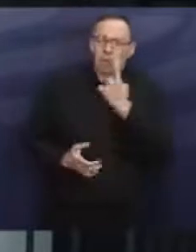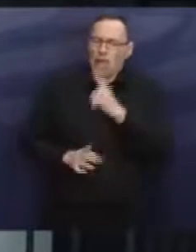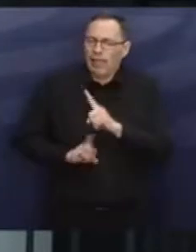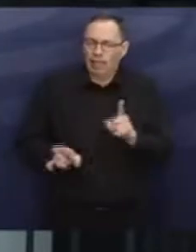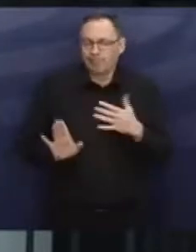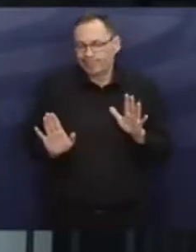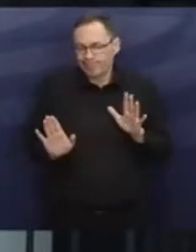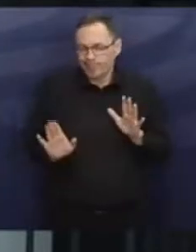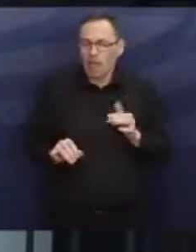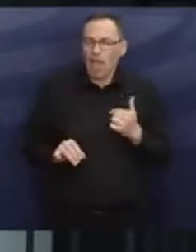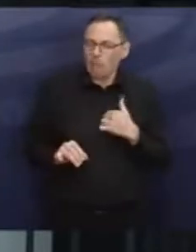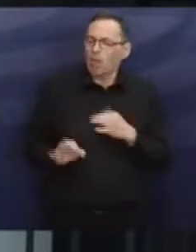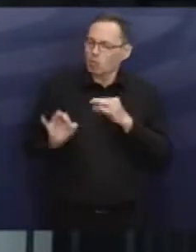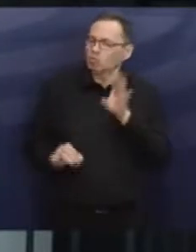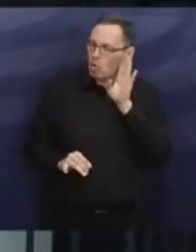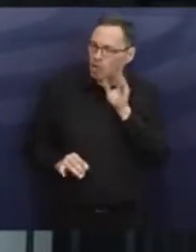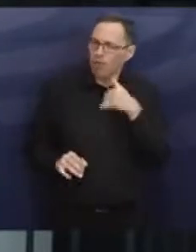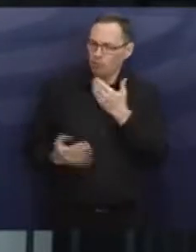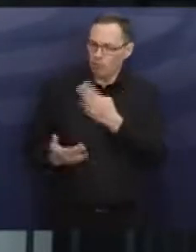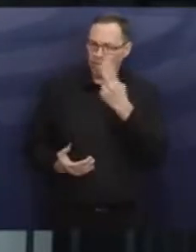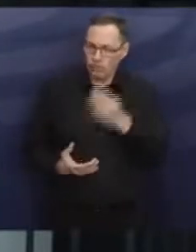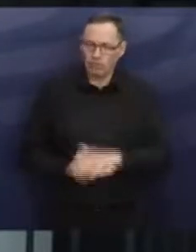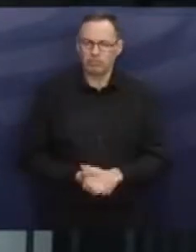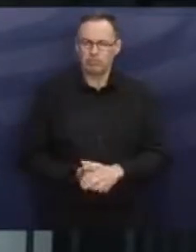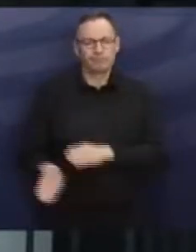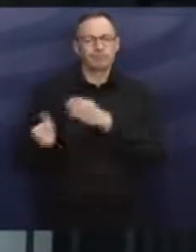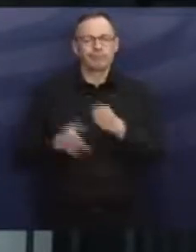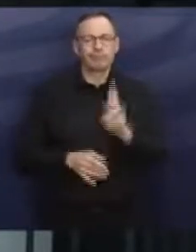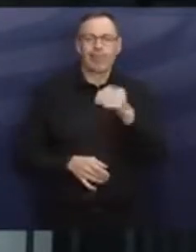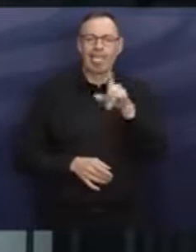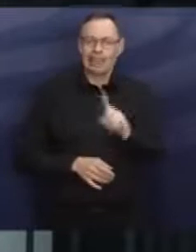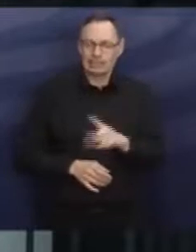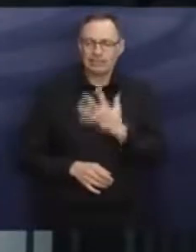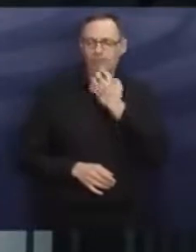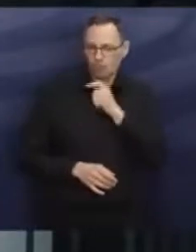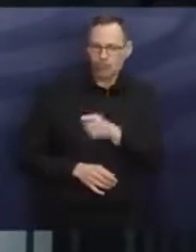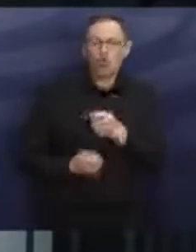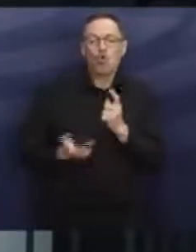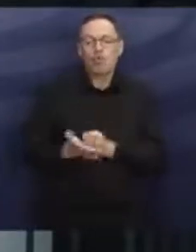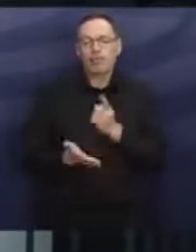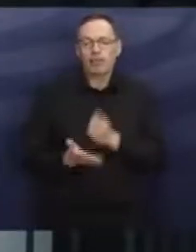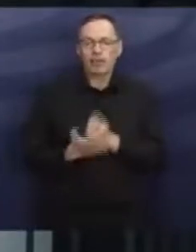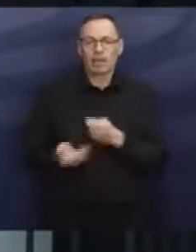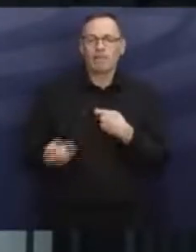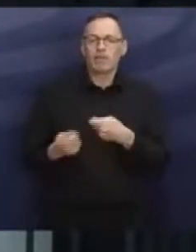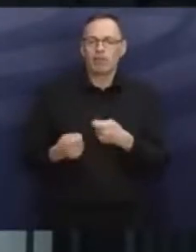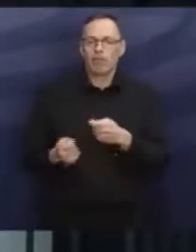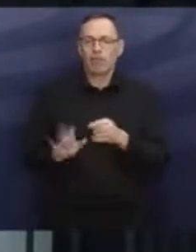ich habe deutlich zugehört und habe so verstanden. Der Kollege Hils will unbedingt die Wirtschaft entfesseln.